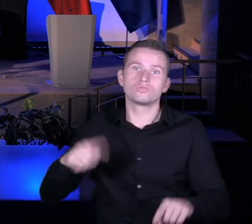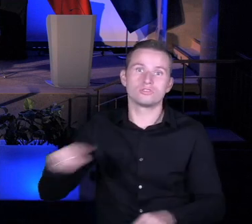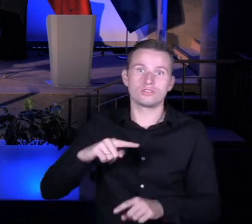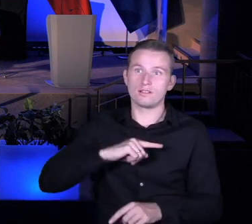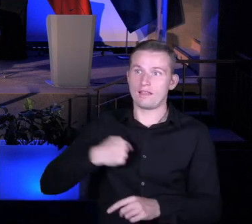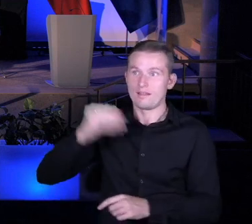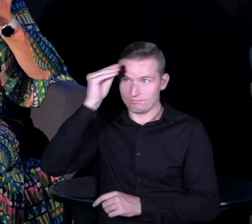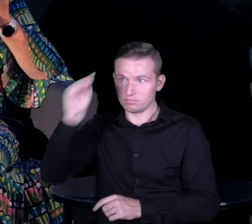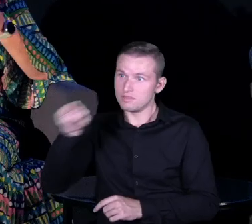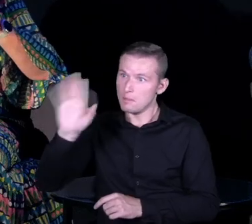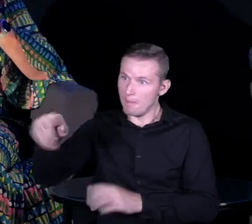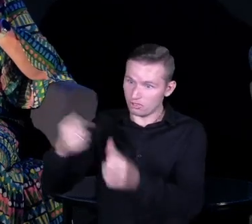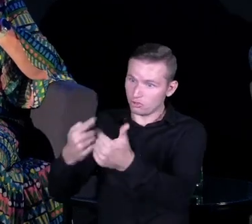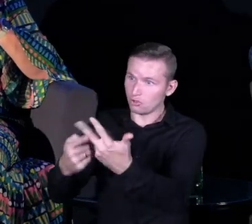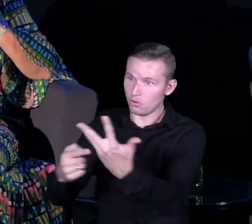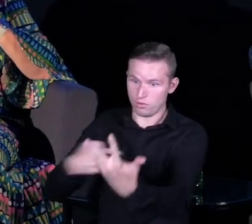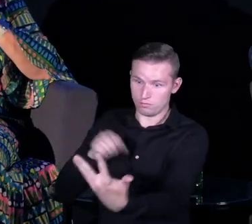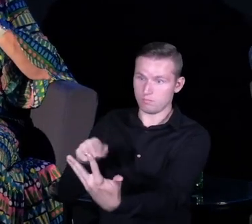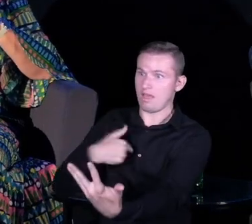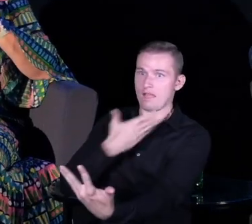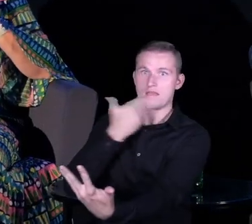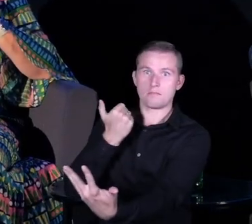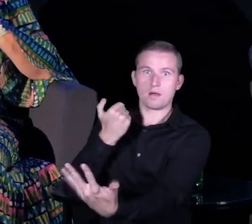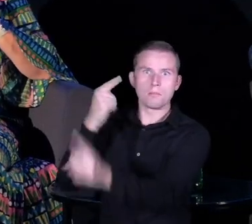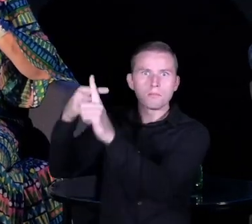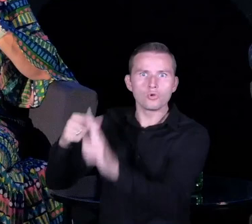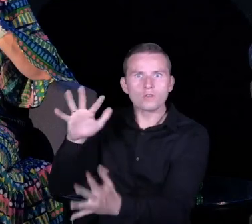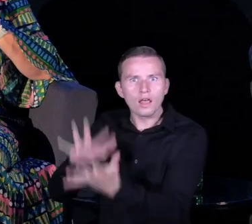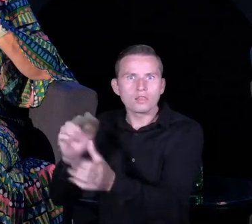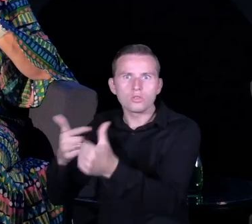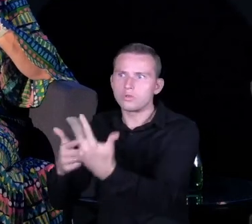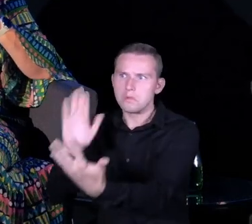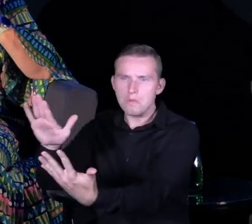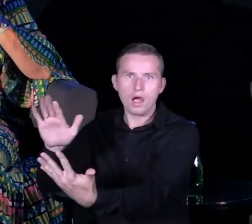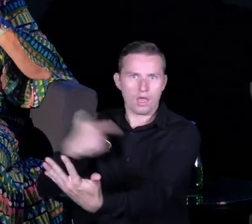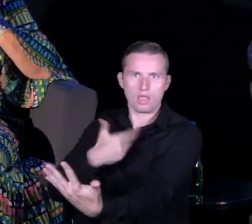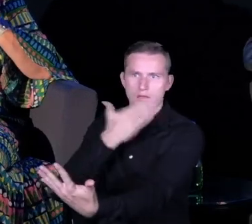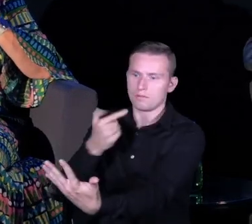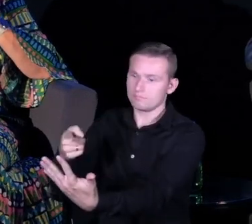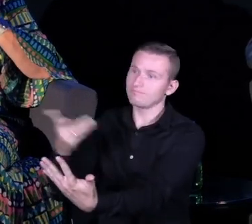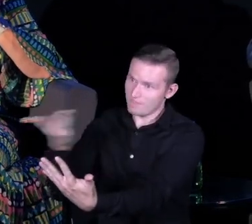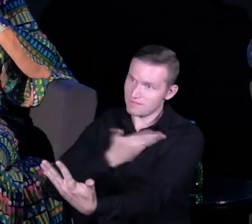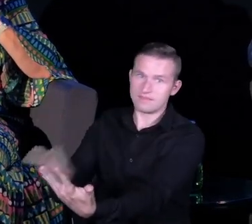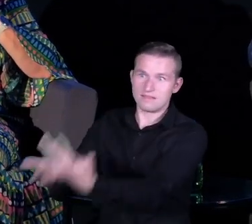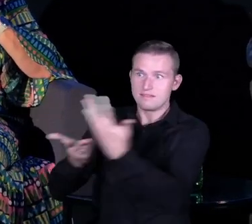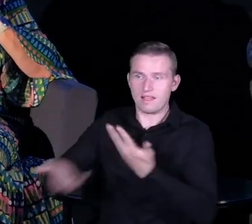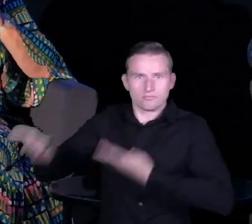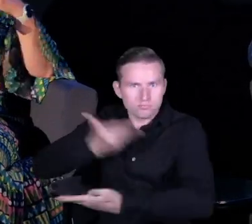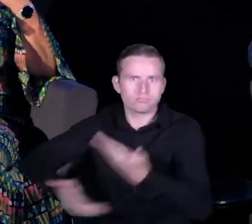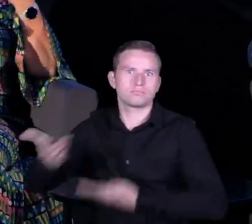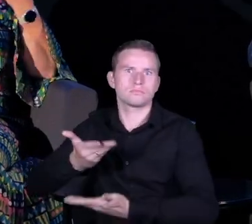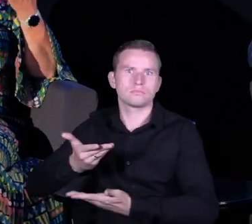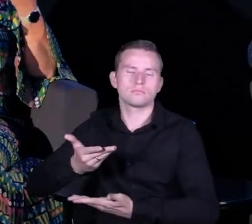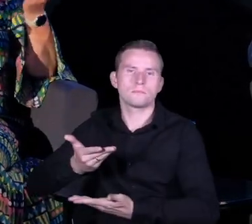mam. I proszę cię, daj mi to. I to jest chyba najlepsze to, o co pytałaś, jak zaprosić ludzi do współpracy.